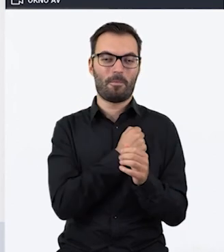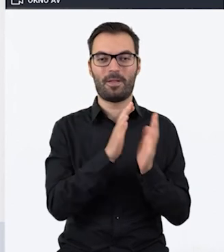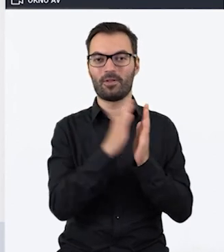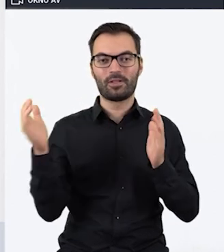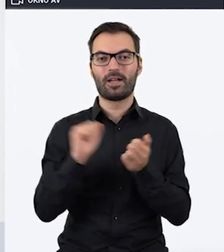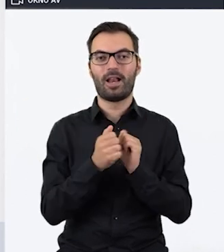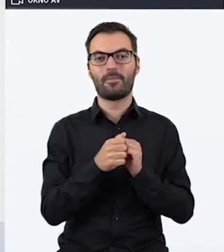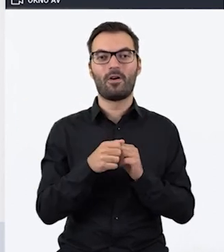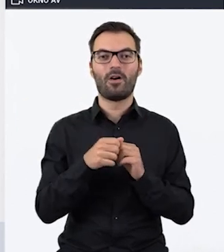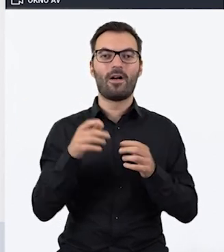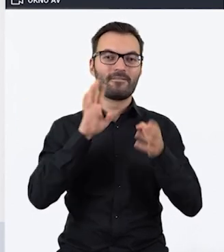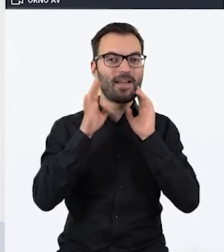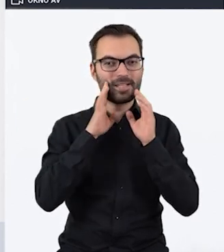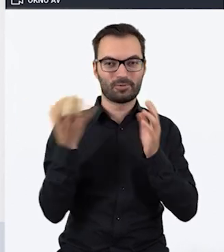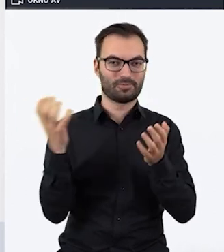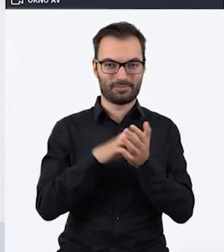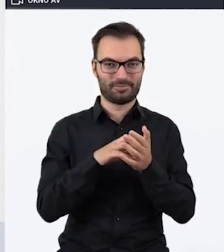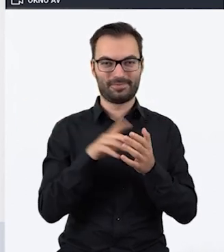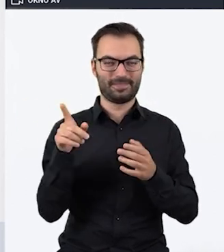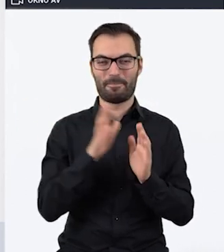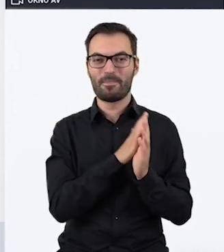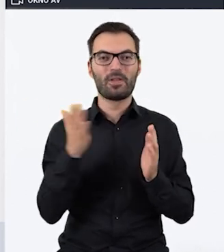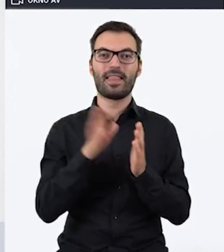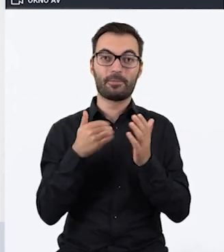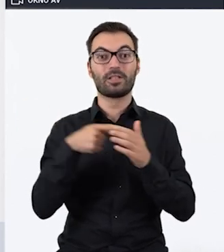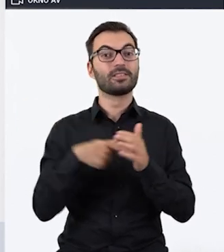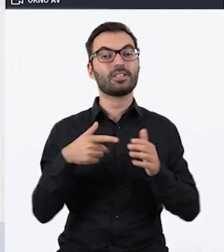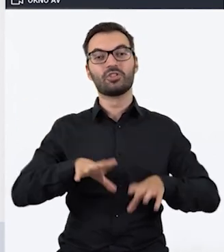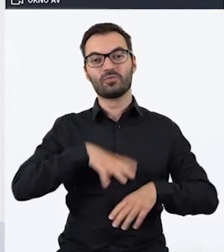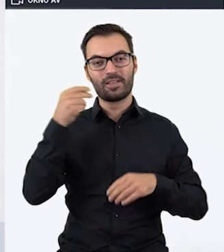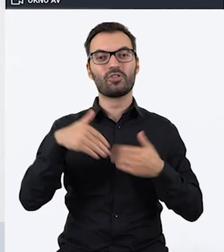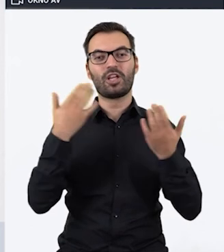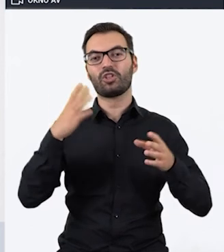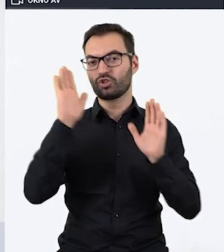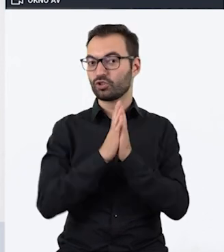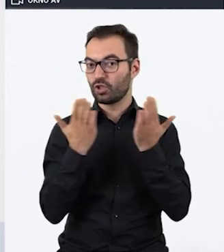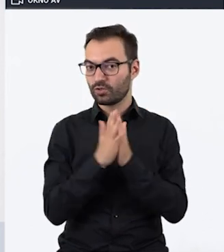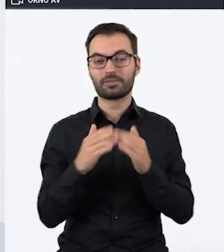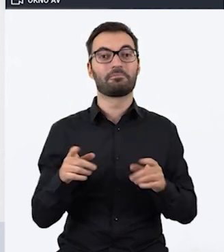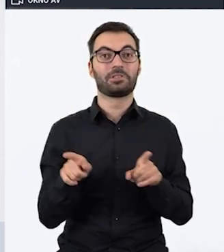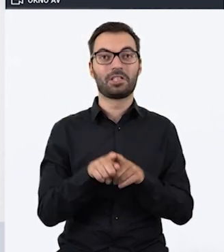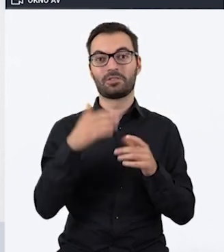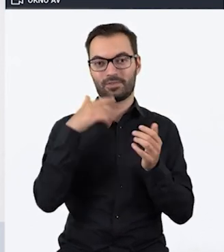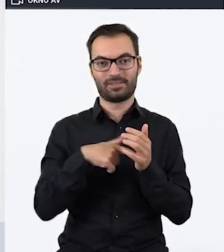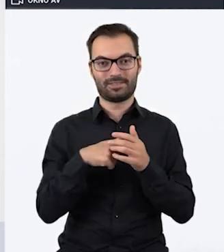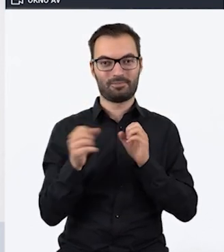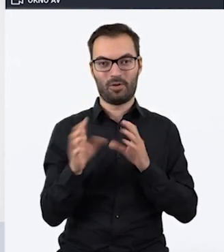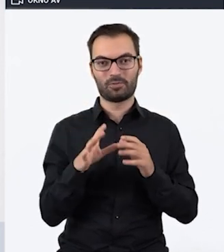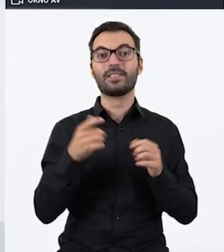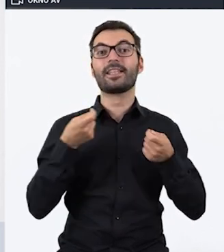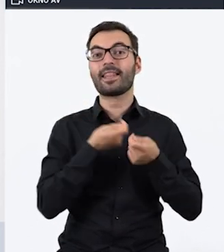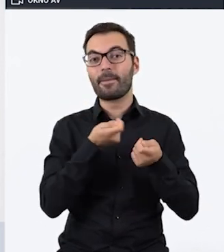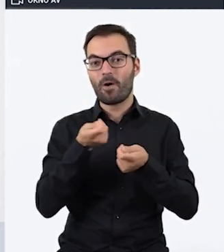fanpage'u facebookowym naszej biblioteki z okazji Dnia Książki. Możemy też w ten sposób dzięki tej formie zachęcić